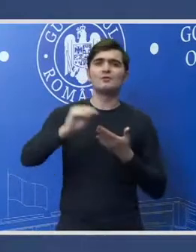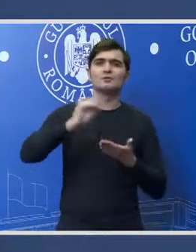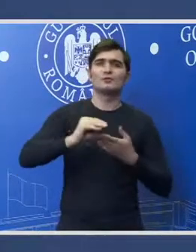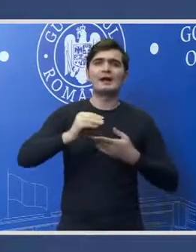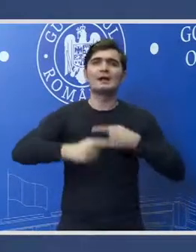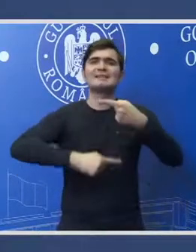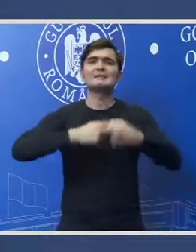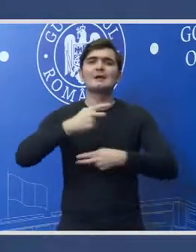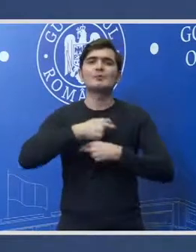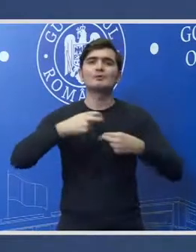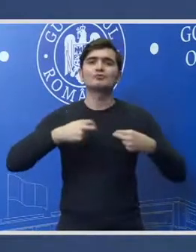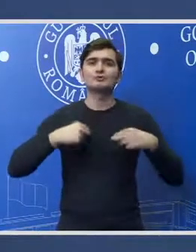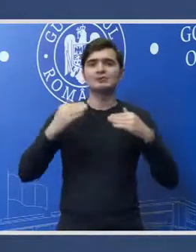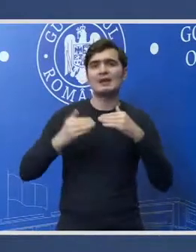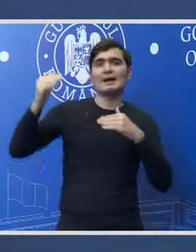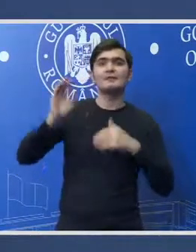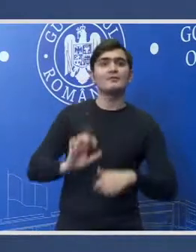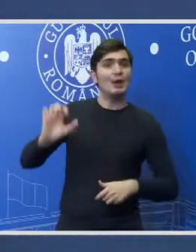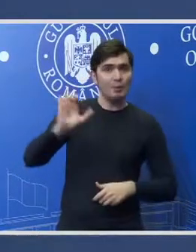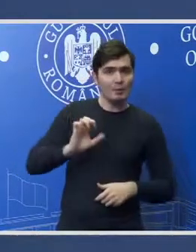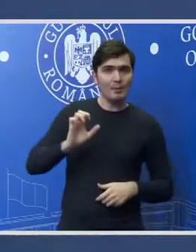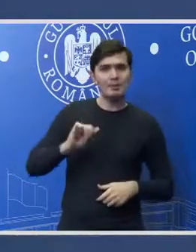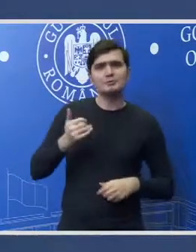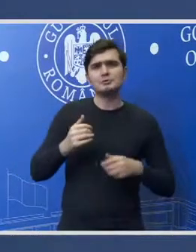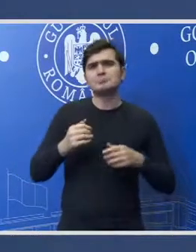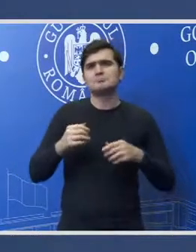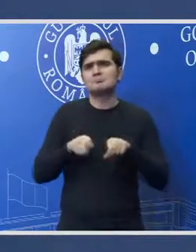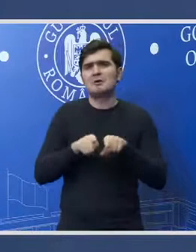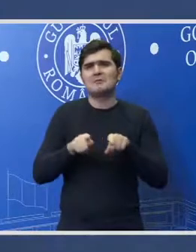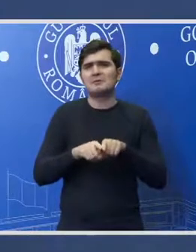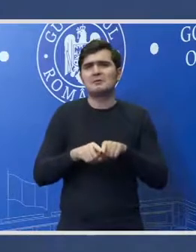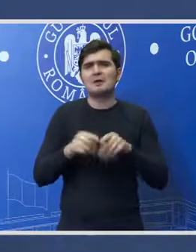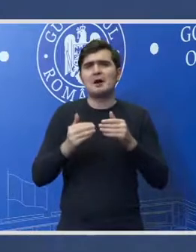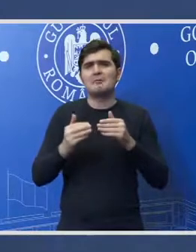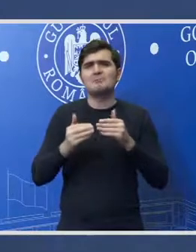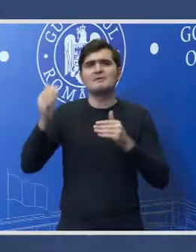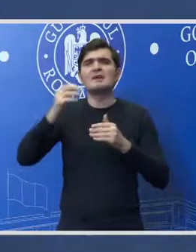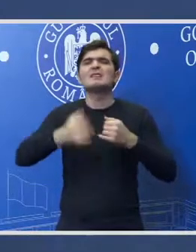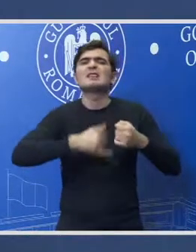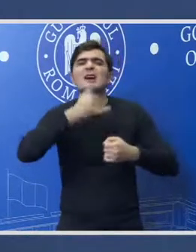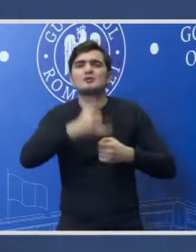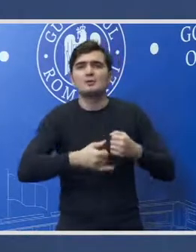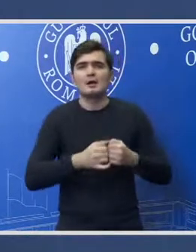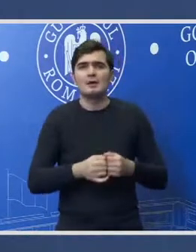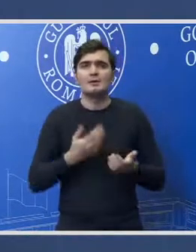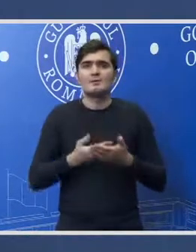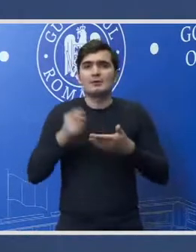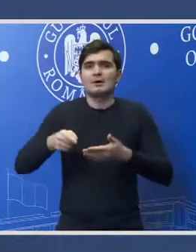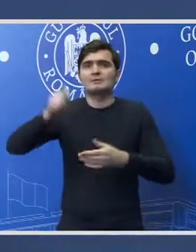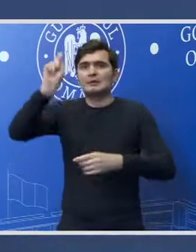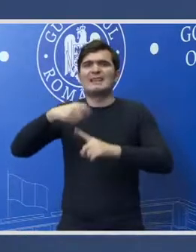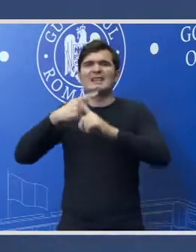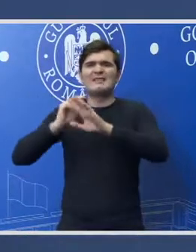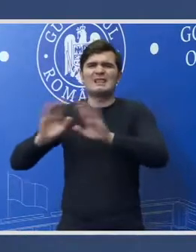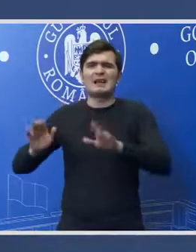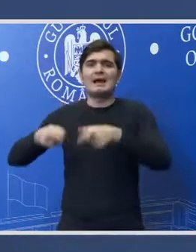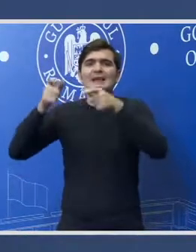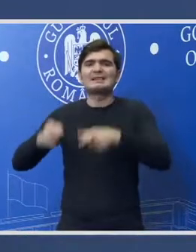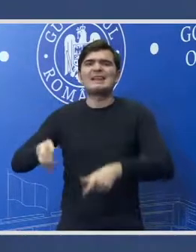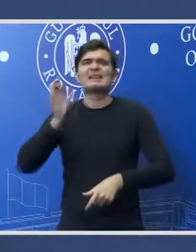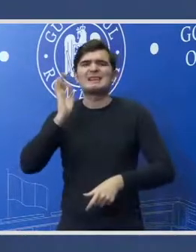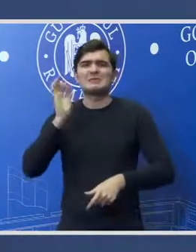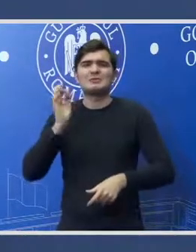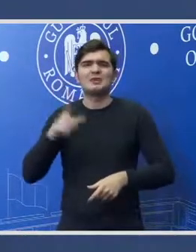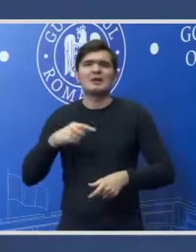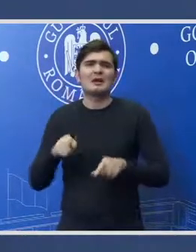justiție la nivel european dar și în sens larg pe nivel internațional la această desfințare a secției specială care era un